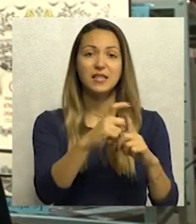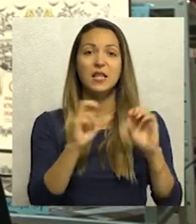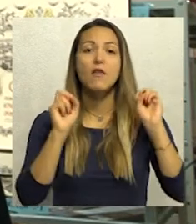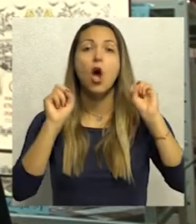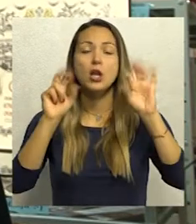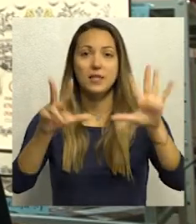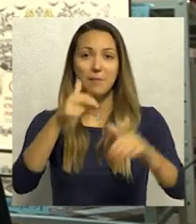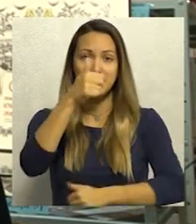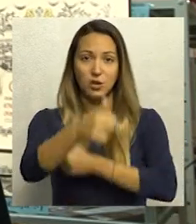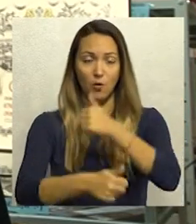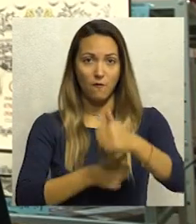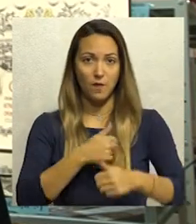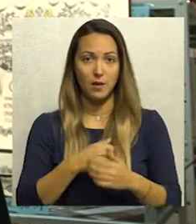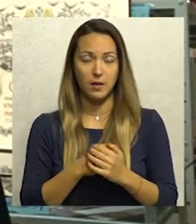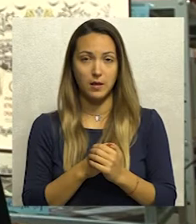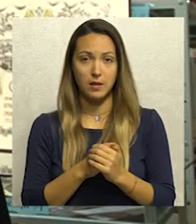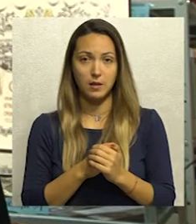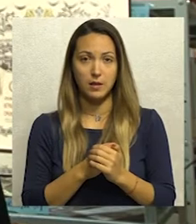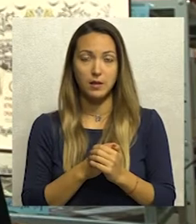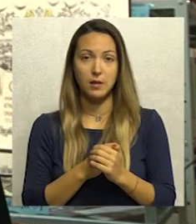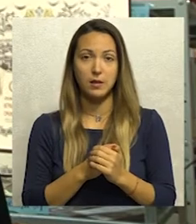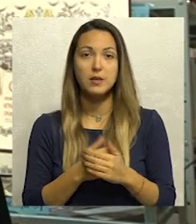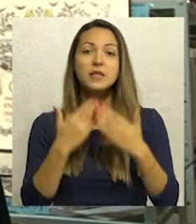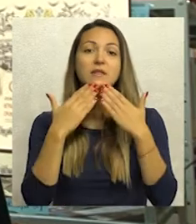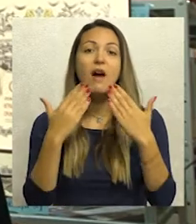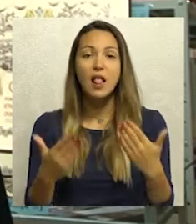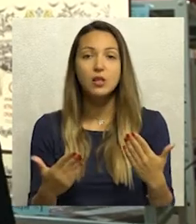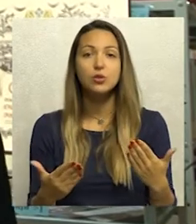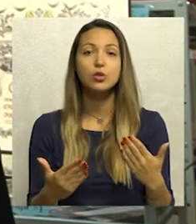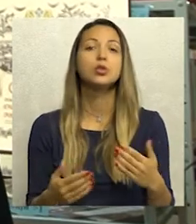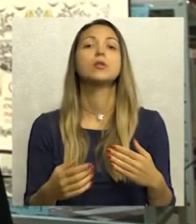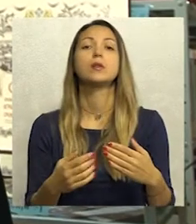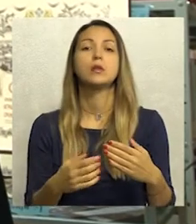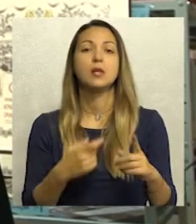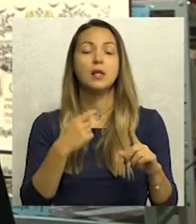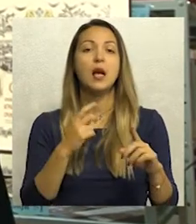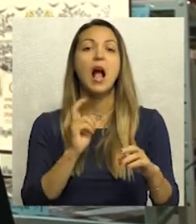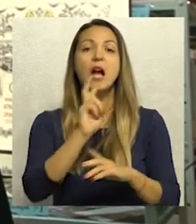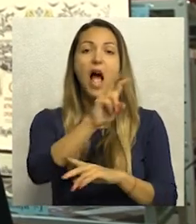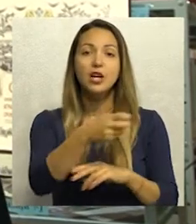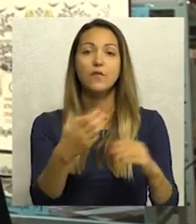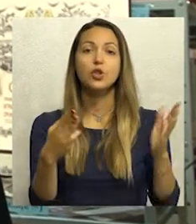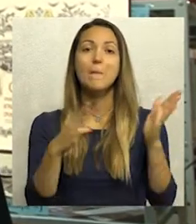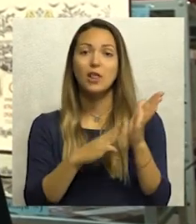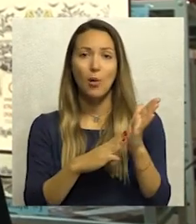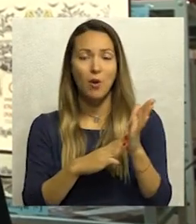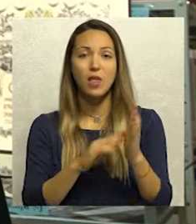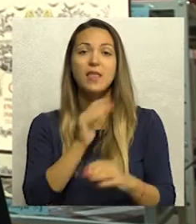veka. Naravno, pre svega zahvaljujući Karlovvačkoj mitropoliji i njenim